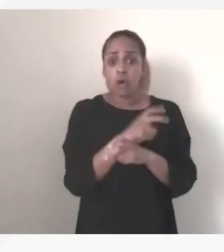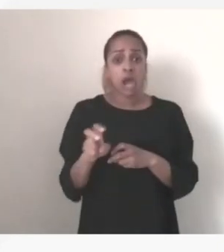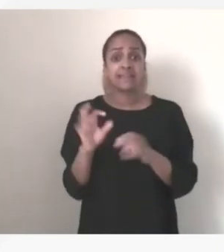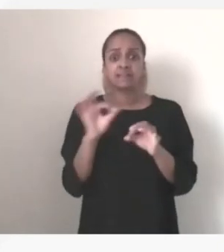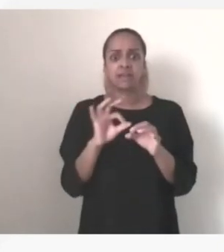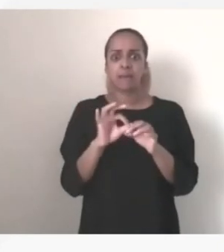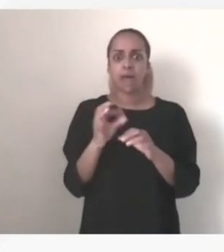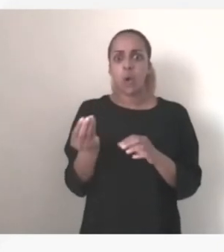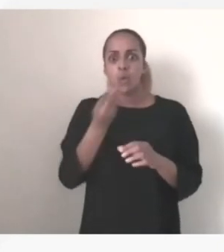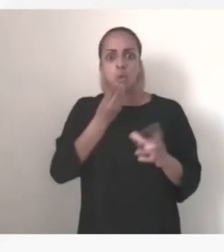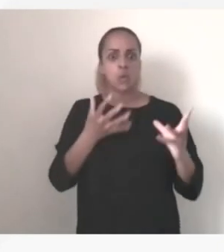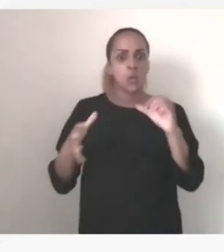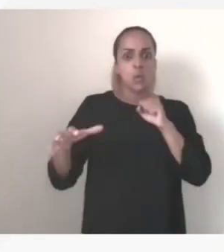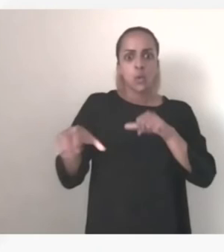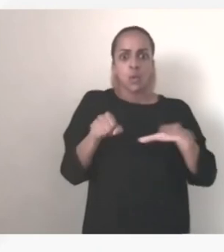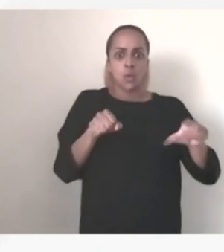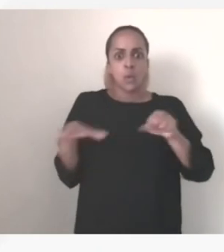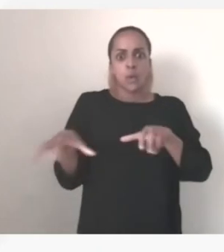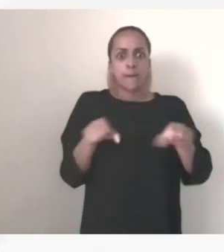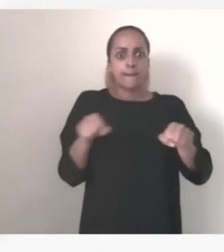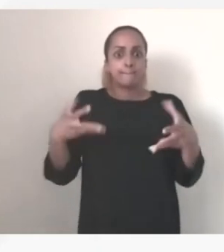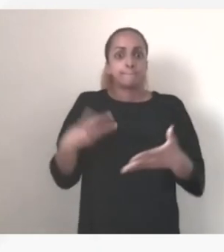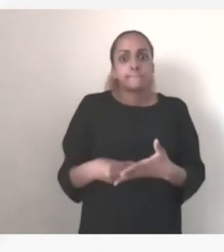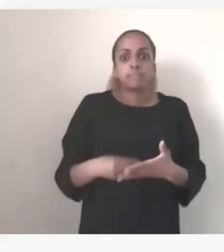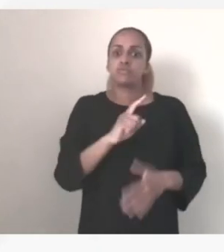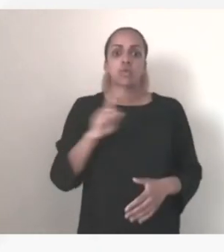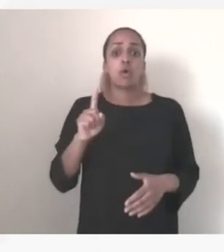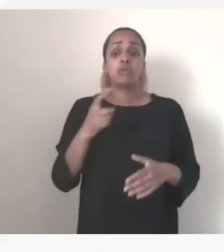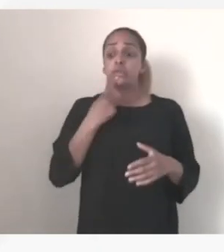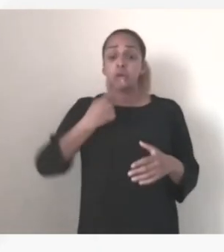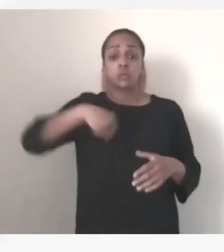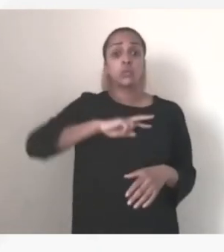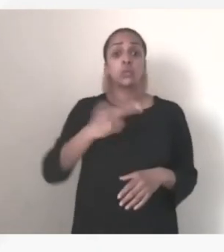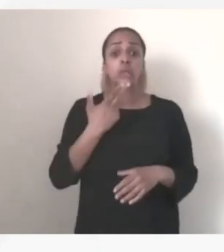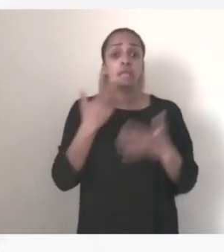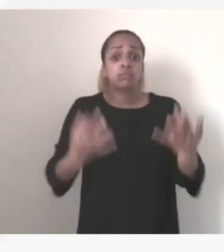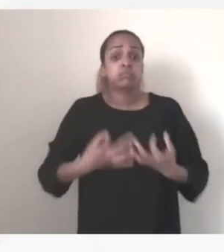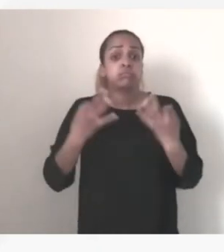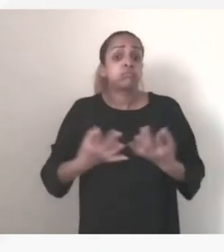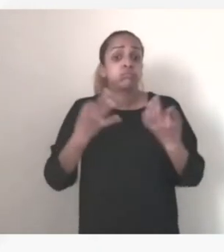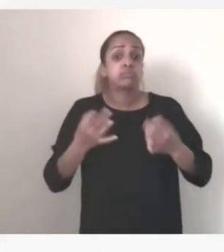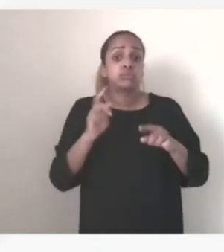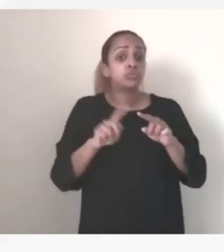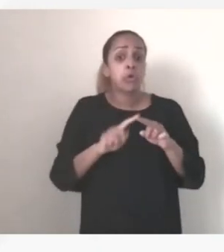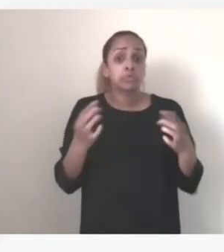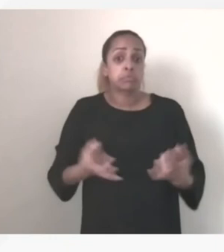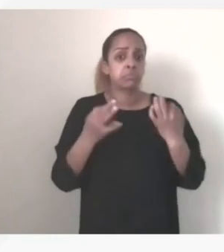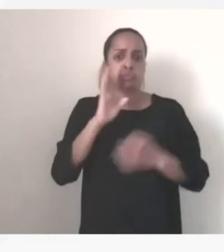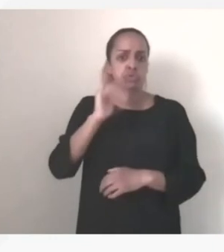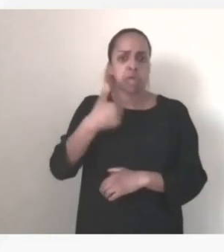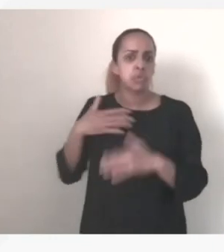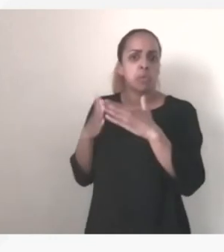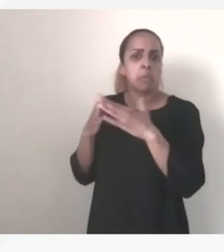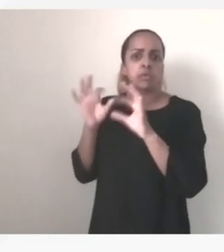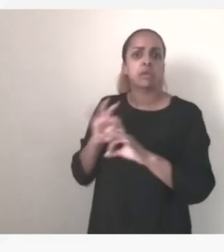je dirais hors usage traditionnel de nos réseaux et donc on n'a pas demandé de réduction de la bande passante